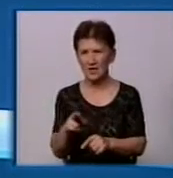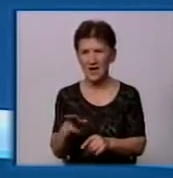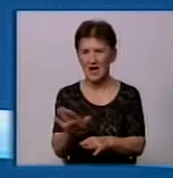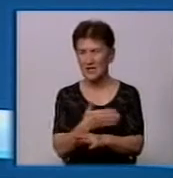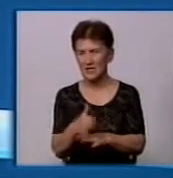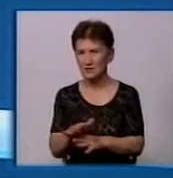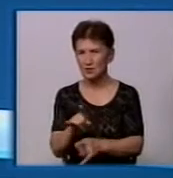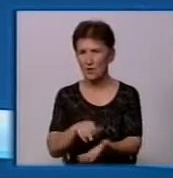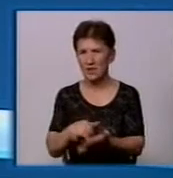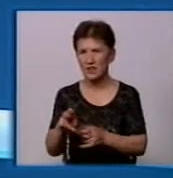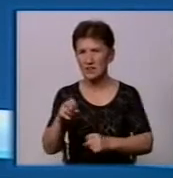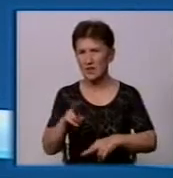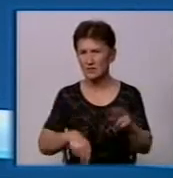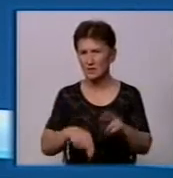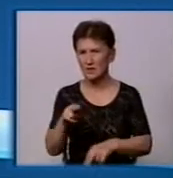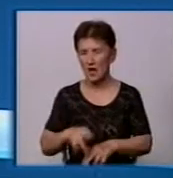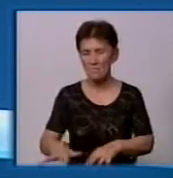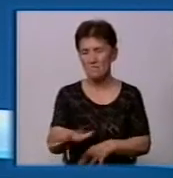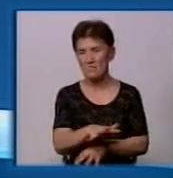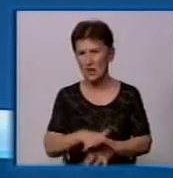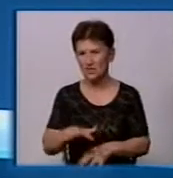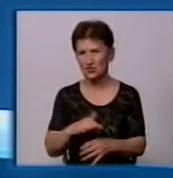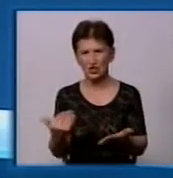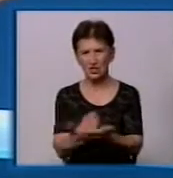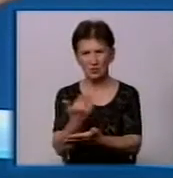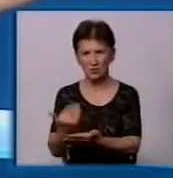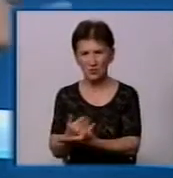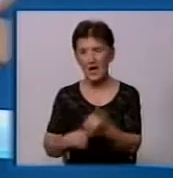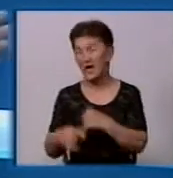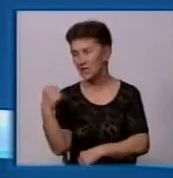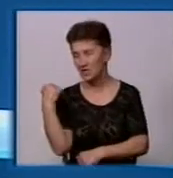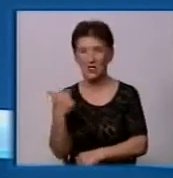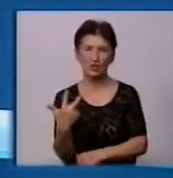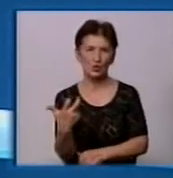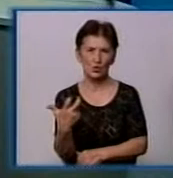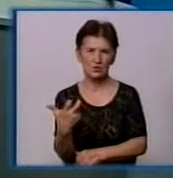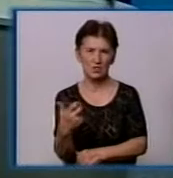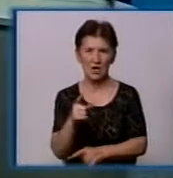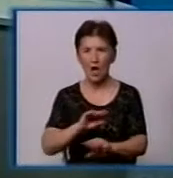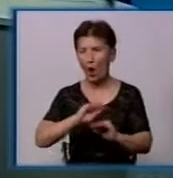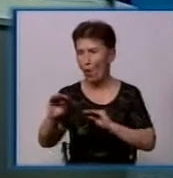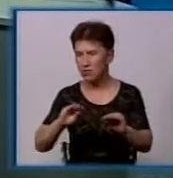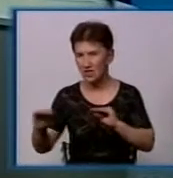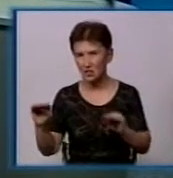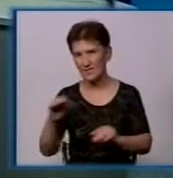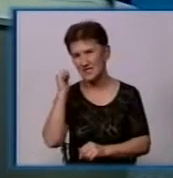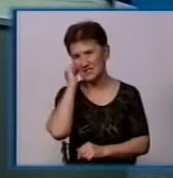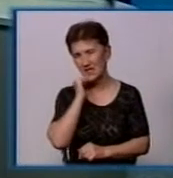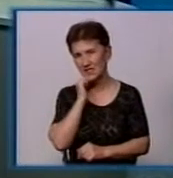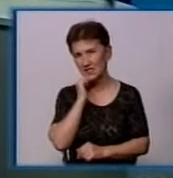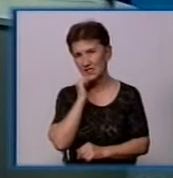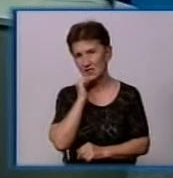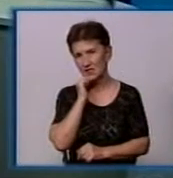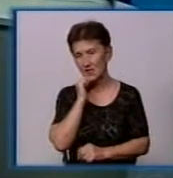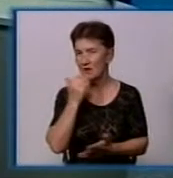Підуть на будівництво контейнерних майданчиків нових. Ось тих трьохсот чи вісімдесят. облаштування старих. Може би облаштування старих. Якщо,